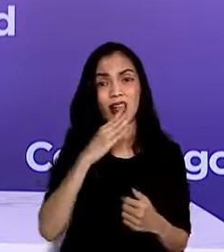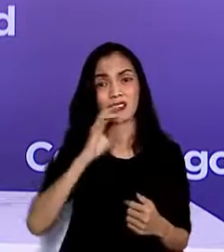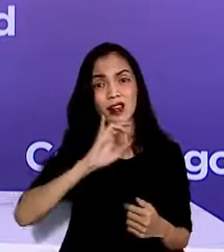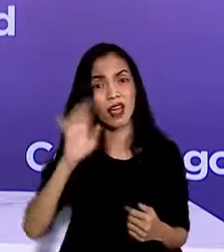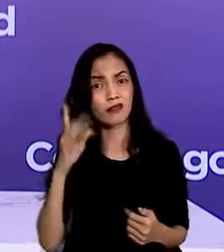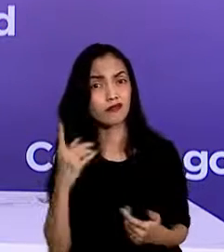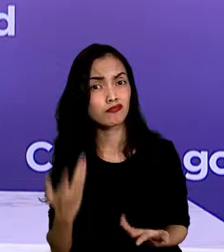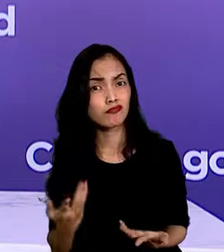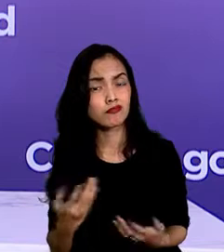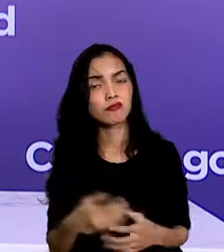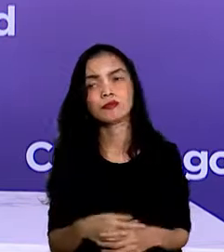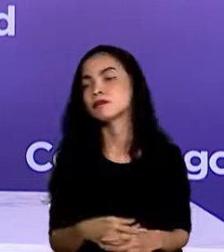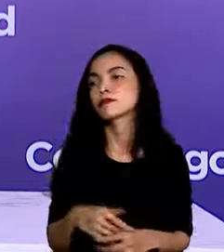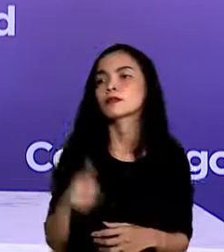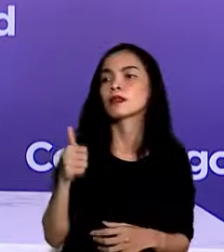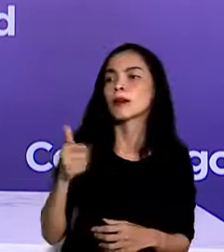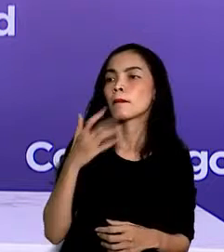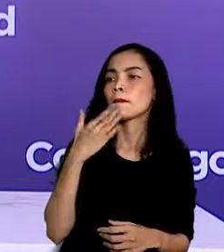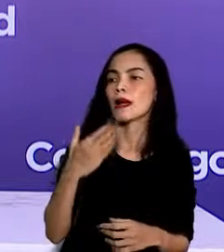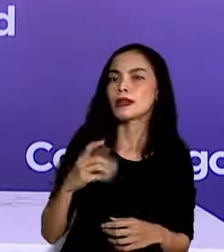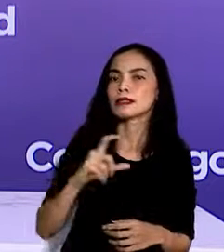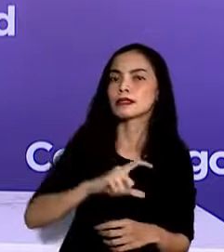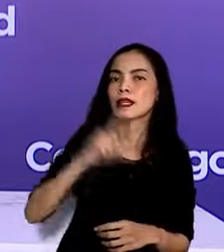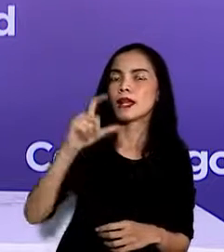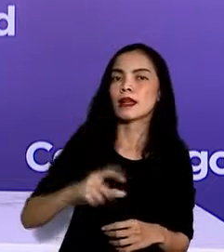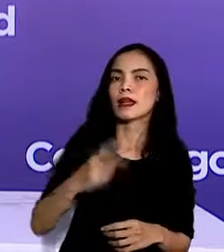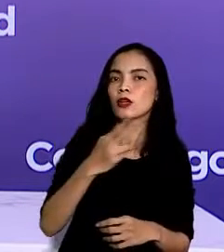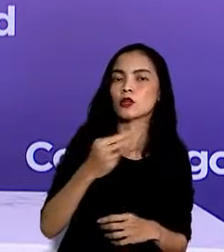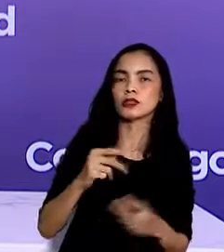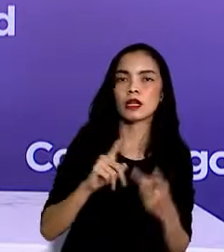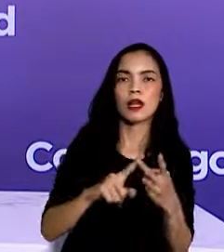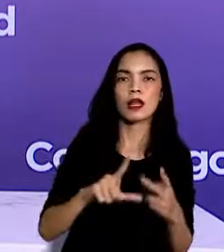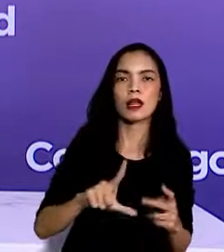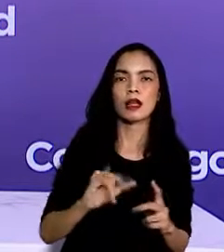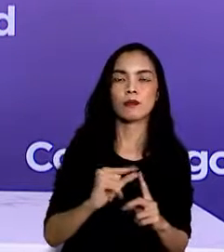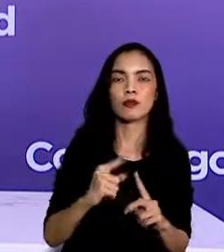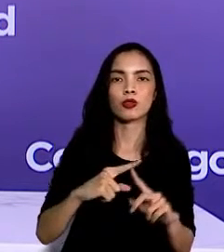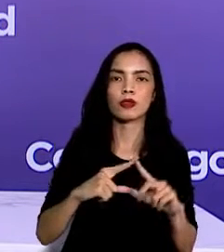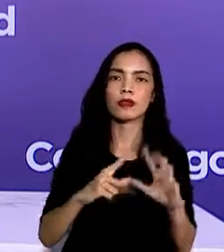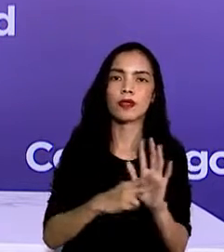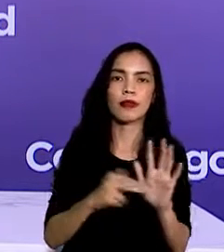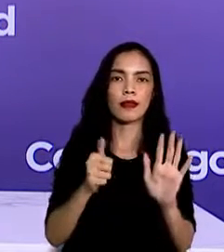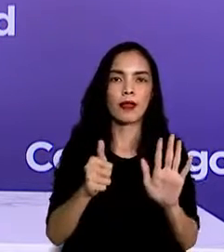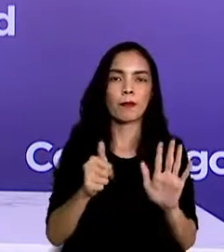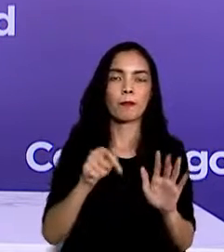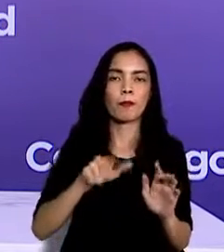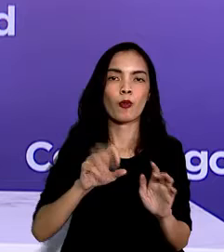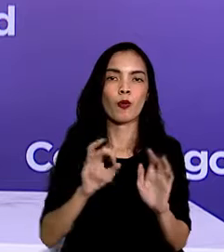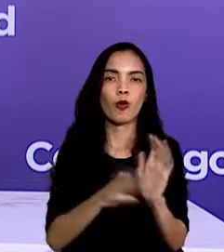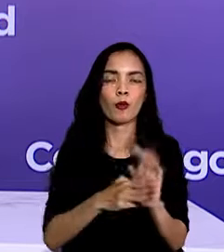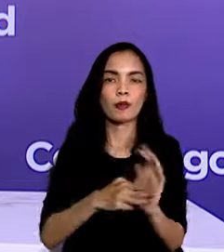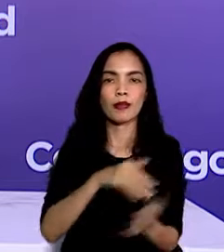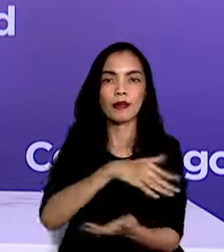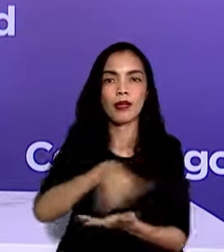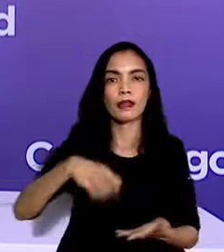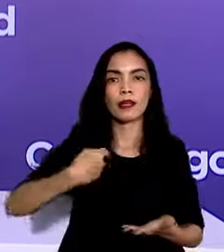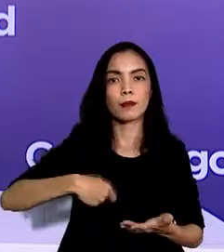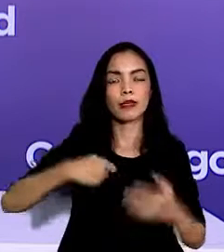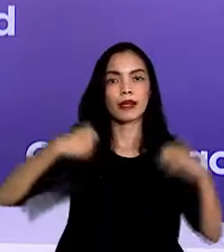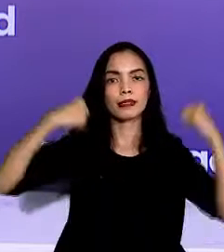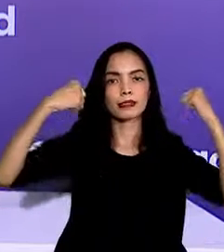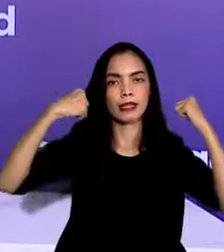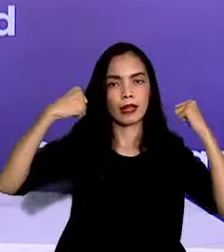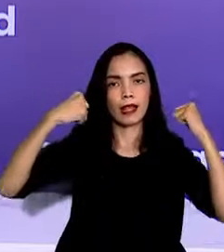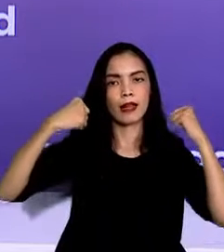Terima kasih pada CNN Indonesia dan Liputan 6.com Berdasarkan data dari Kementerian Kesehatan yang